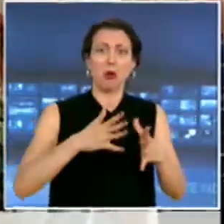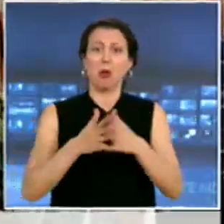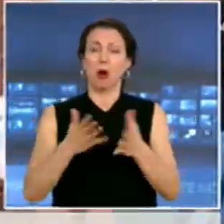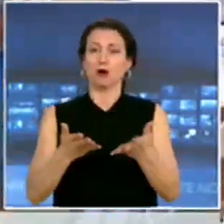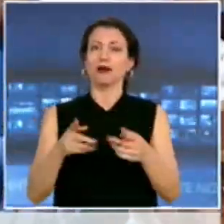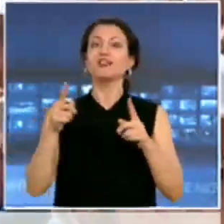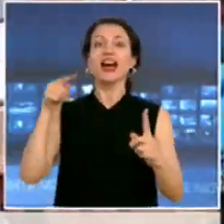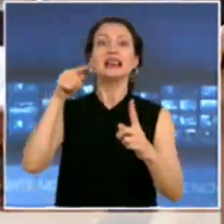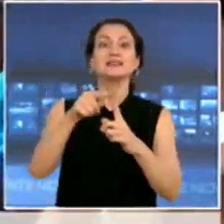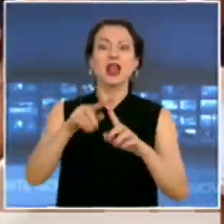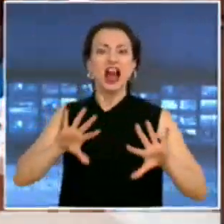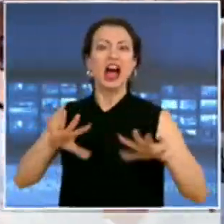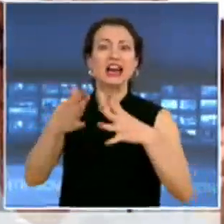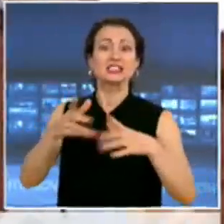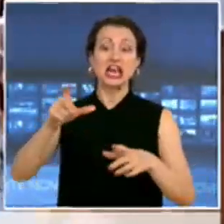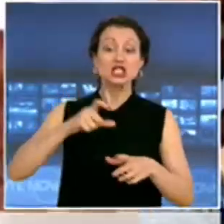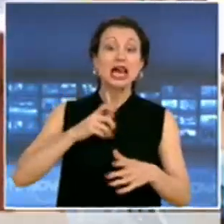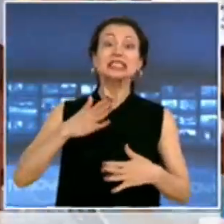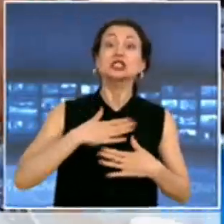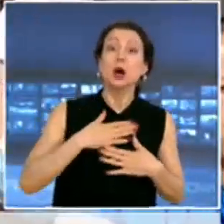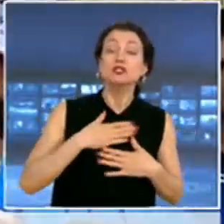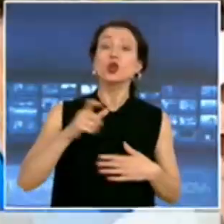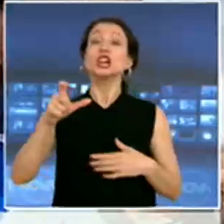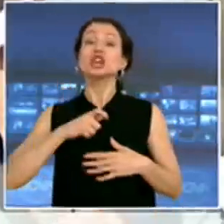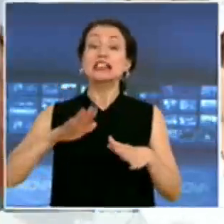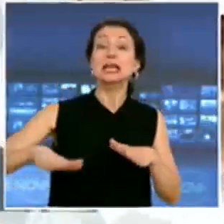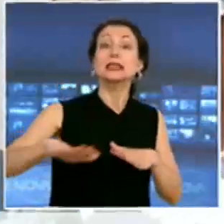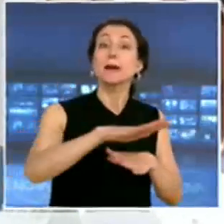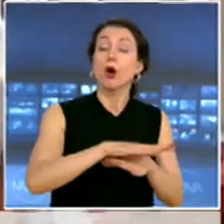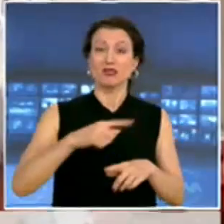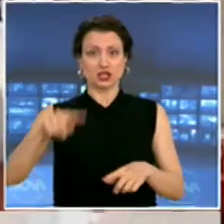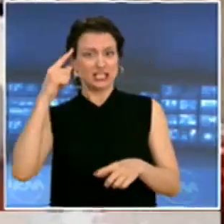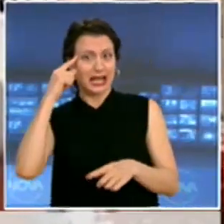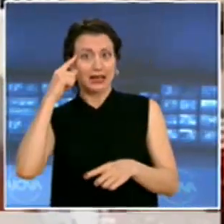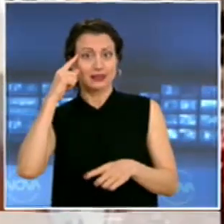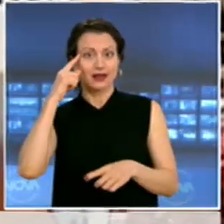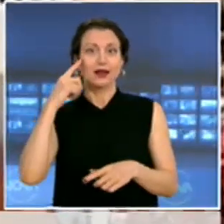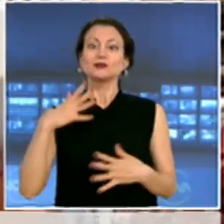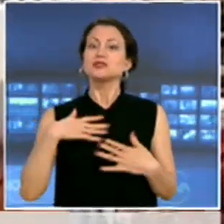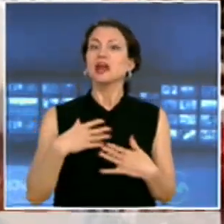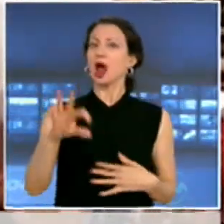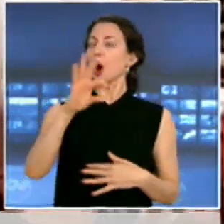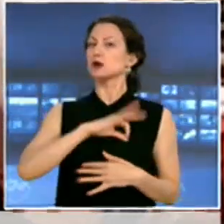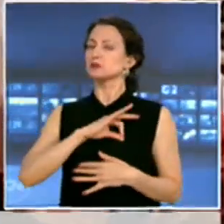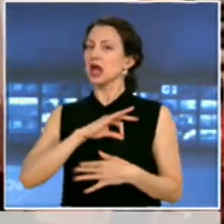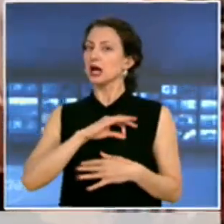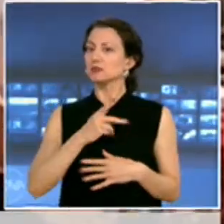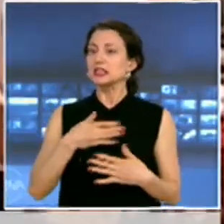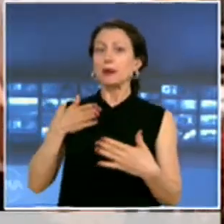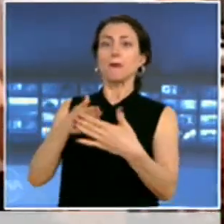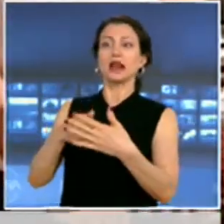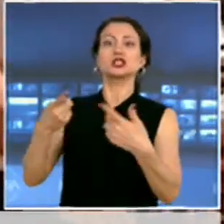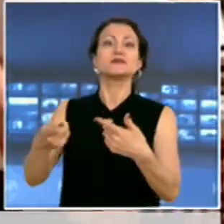собственост, в частни ниво. Всички заедно успяхме да предотвратим този сценарий на агресия.